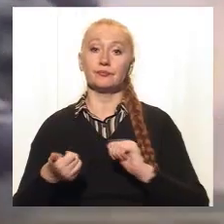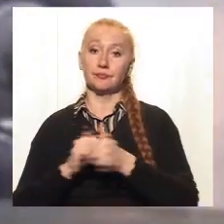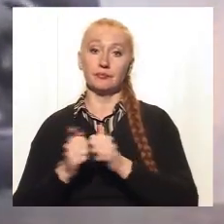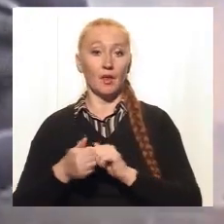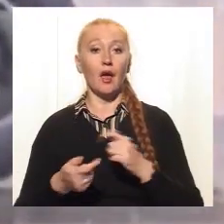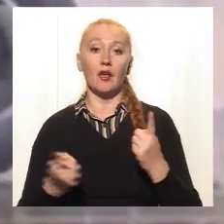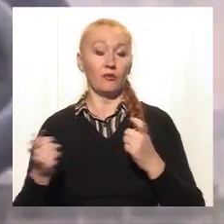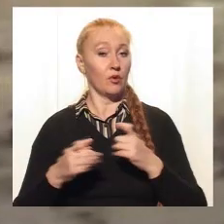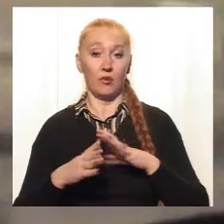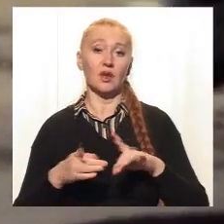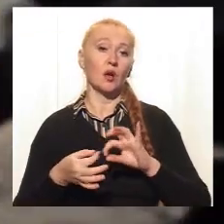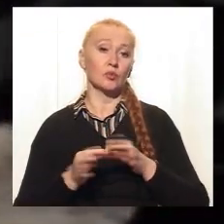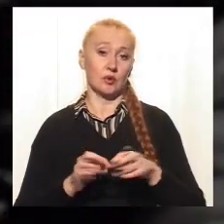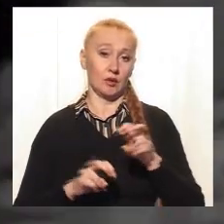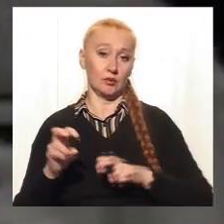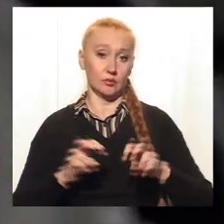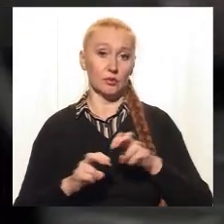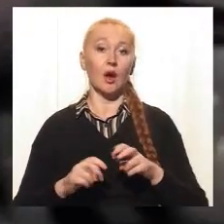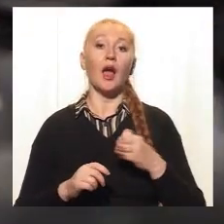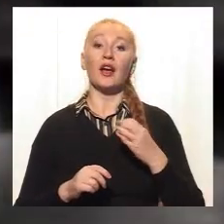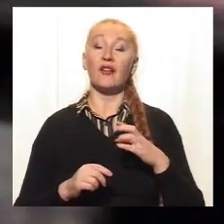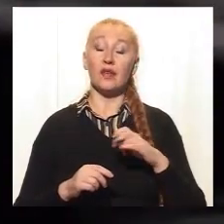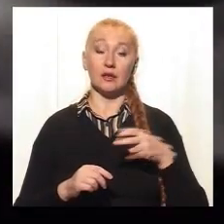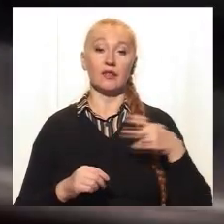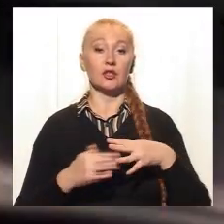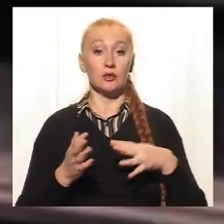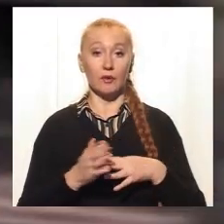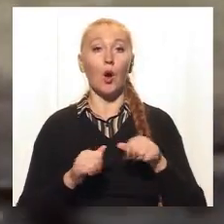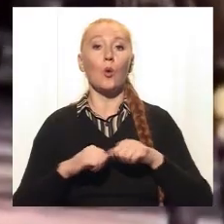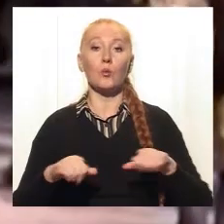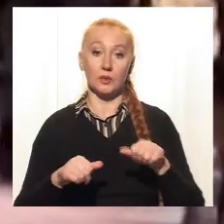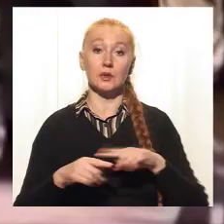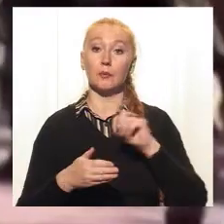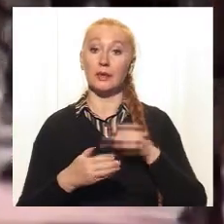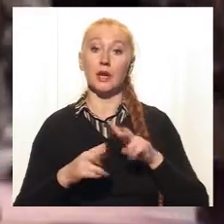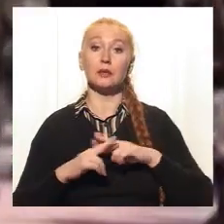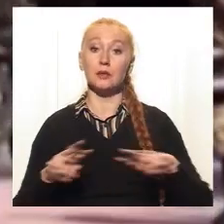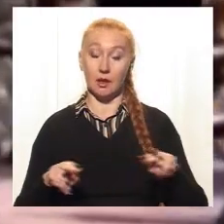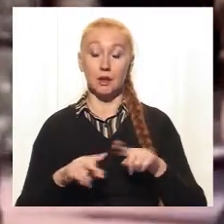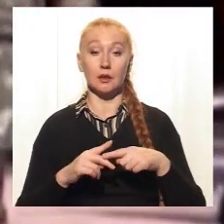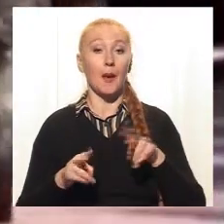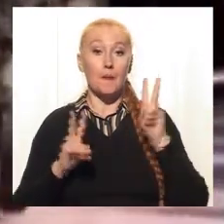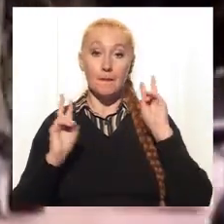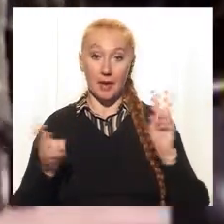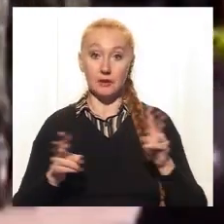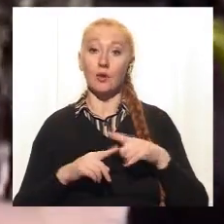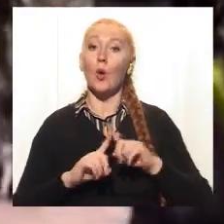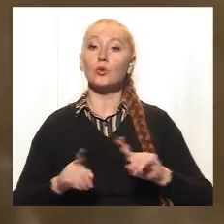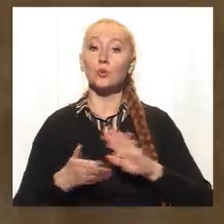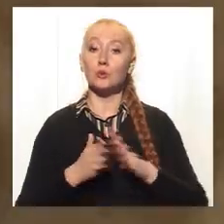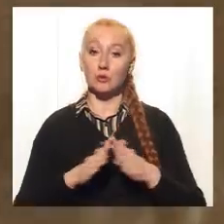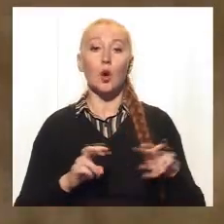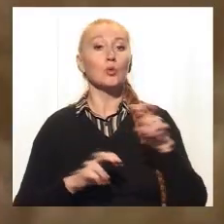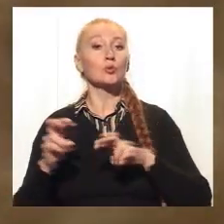ускладнює пошуки. У квітні 2019-го уряд створив комісію з питань зниклих безвісти за особливих обставин. Вона мала б шукати людей,